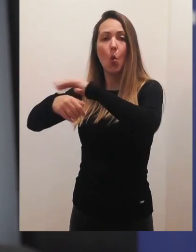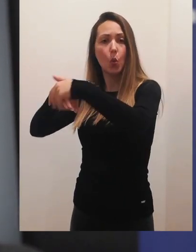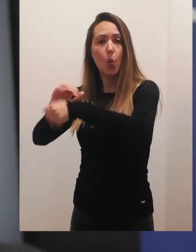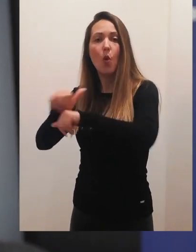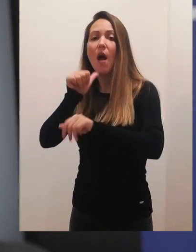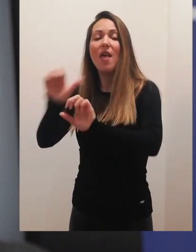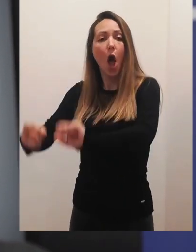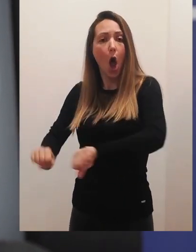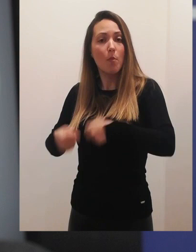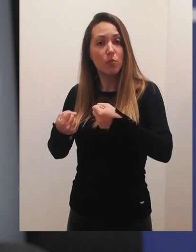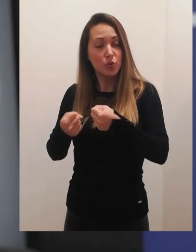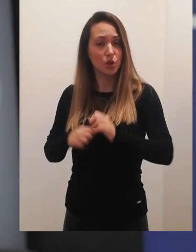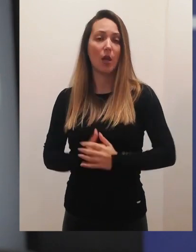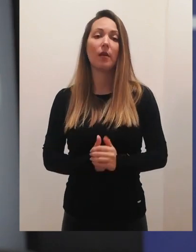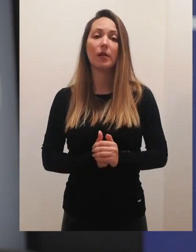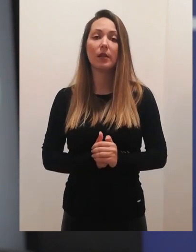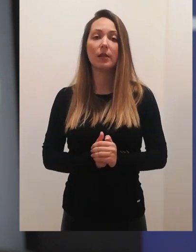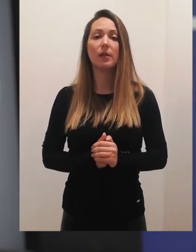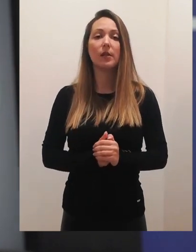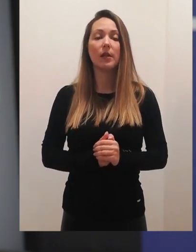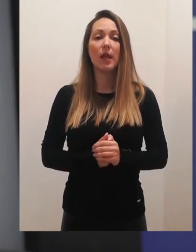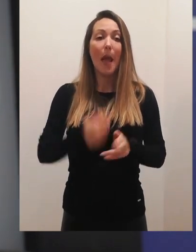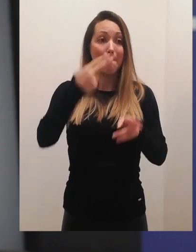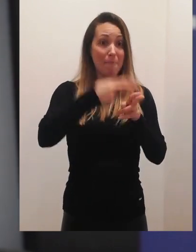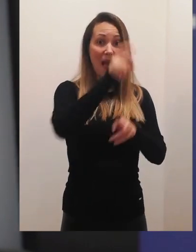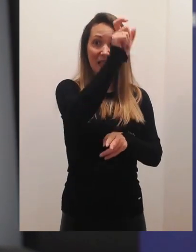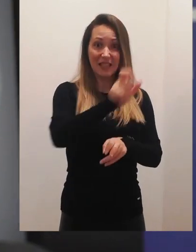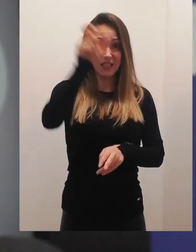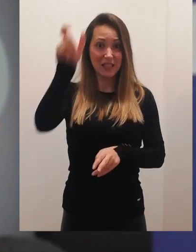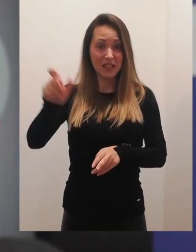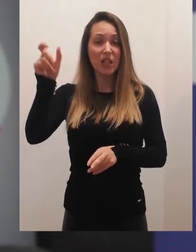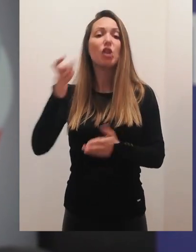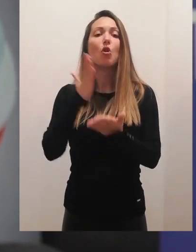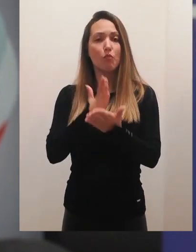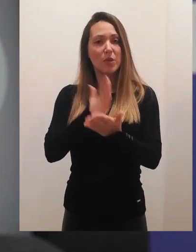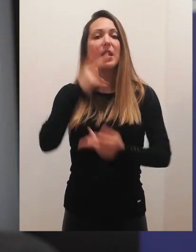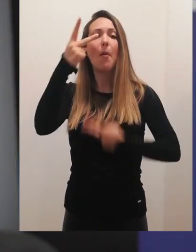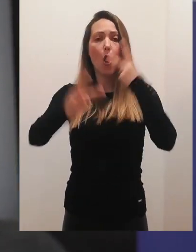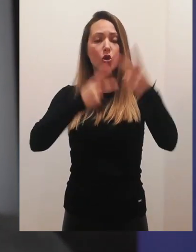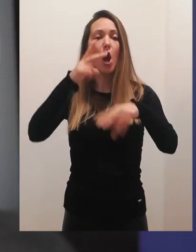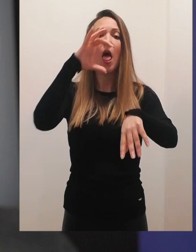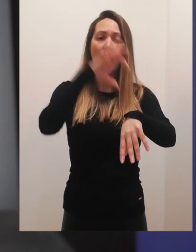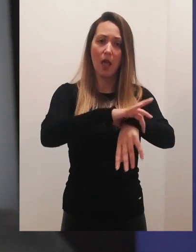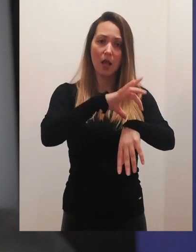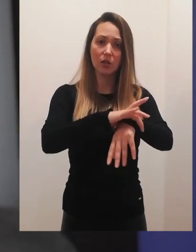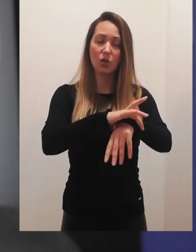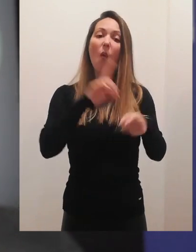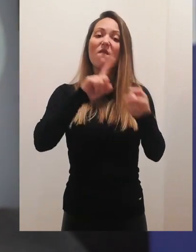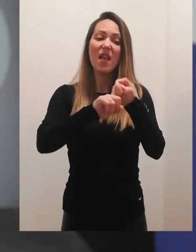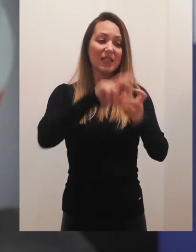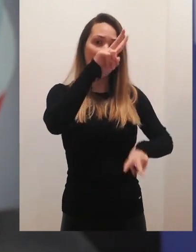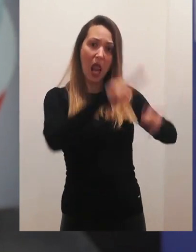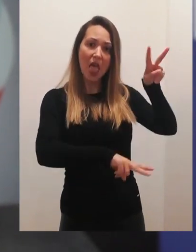obuće i o tome treba uvoditi računa i naravno pacijenti će uvek biti pod kontrolom onkologa i kada se